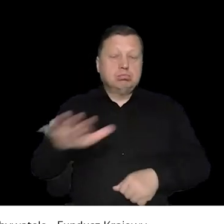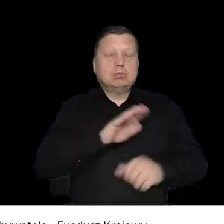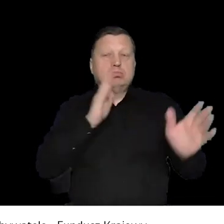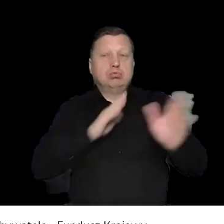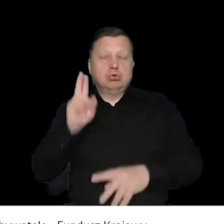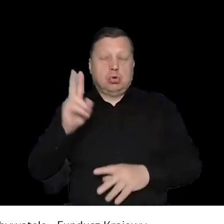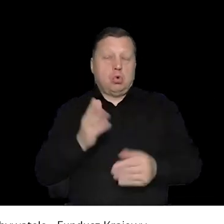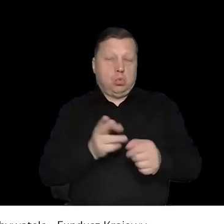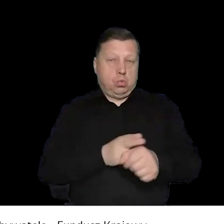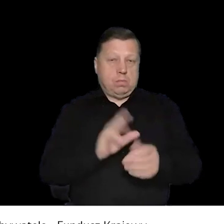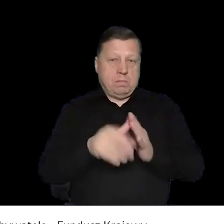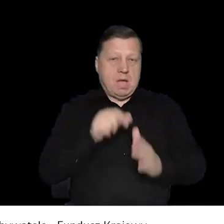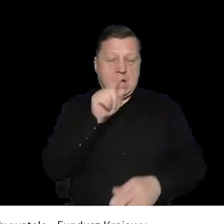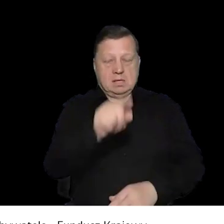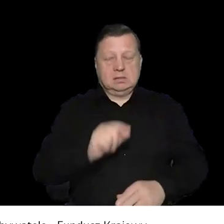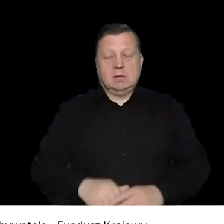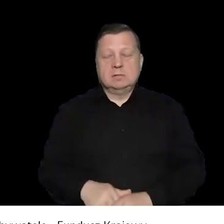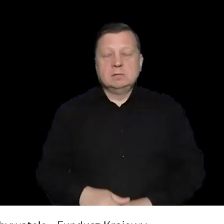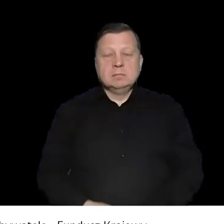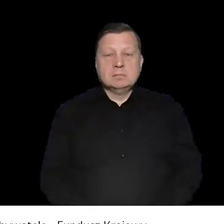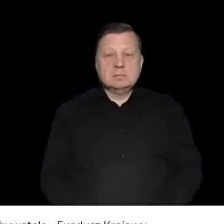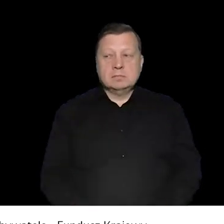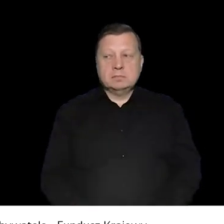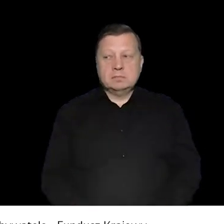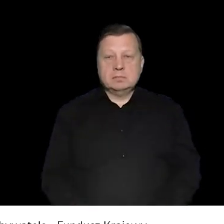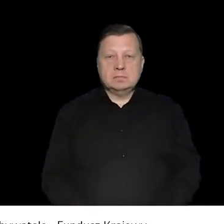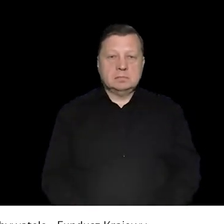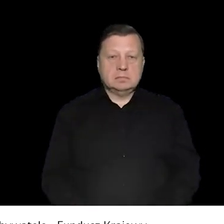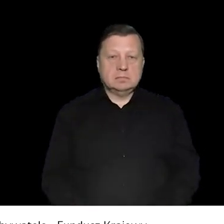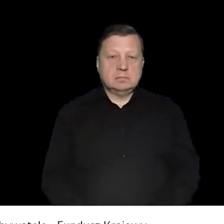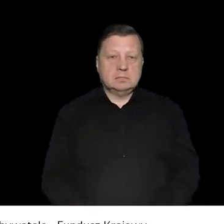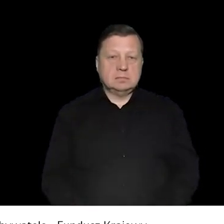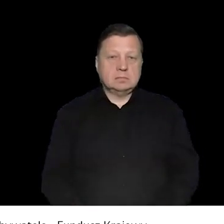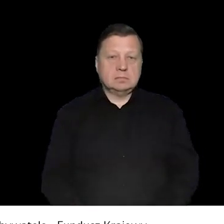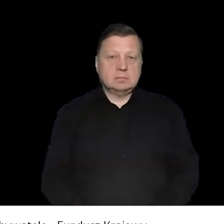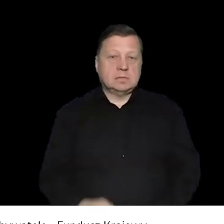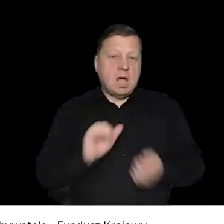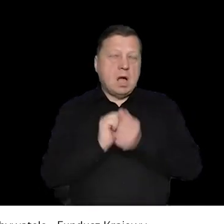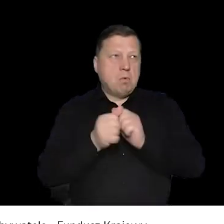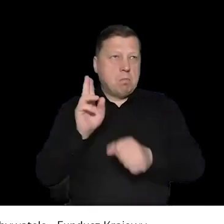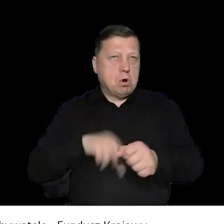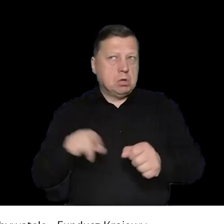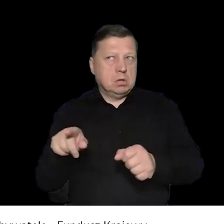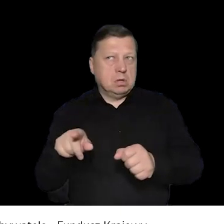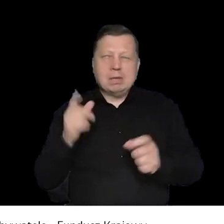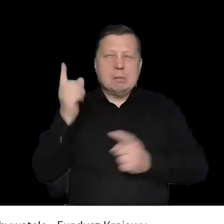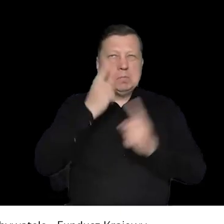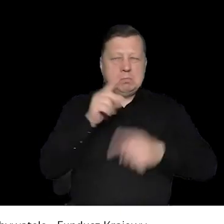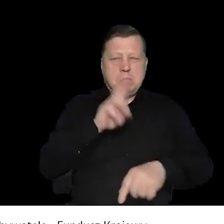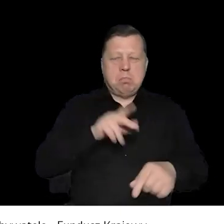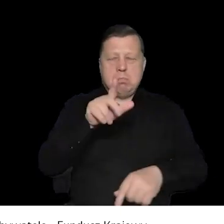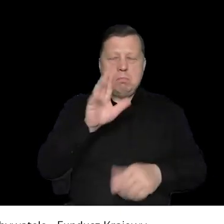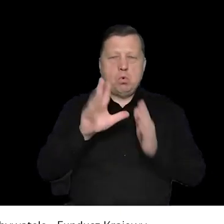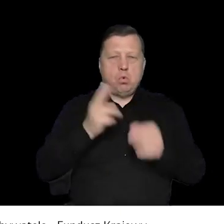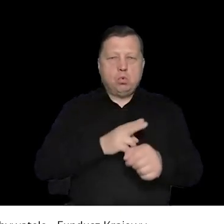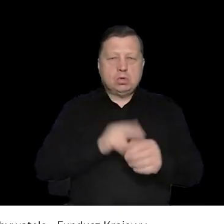samego zgromadzenia, zebranie ludzi, powiadomienia służb, ale przygotowanie przestrzeni miasta i tak dalej leży już po stronie